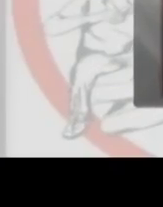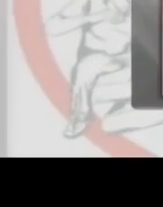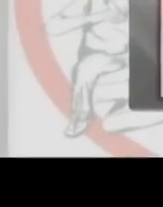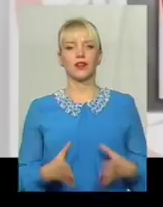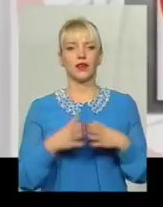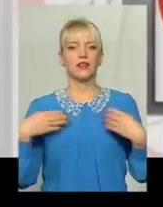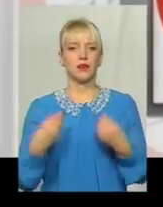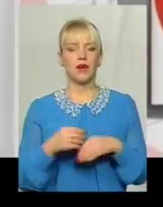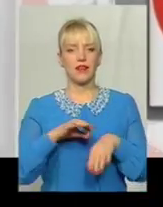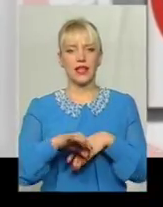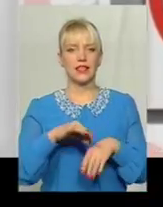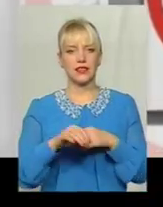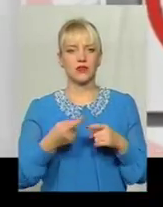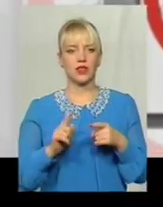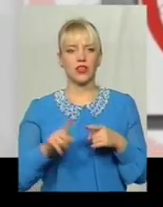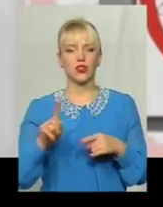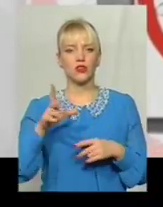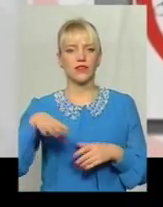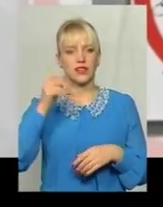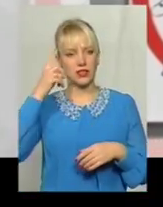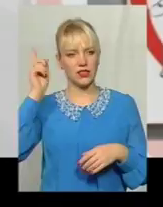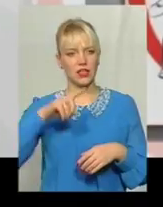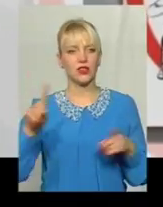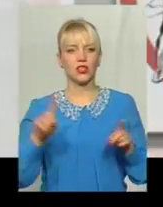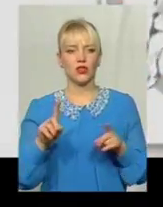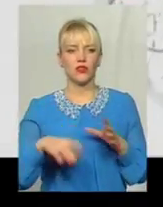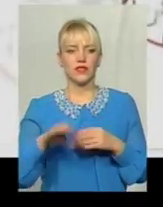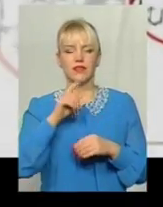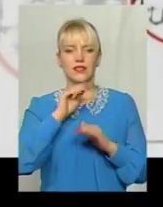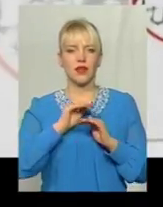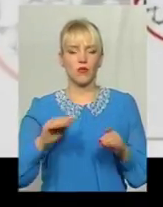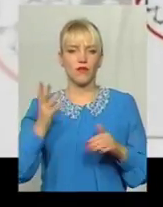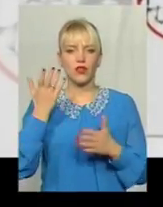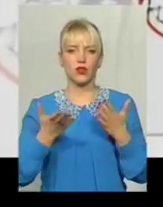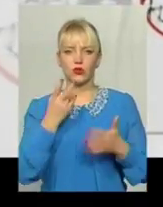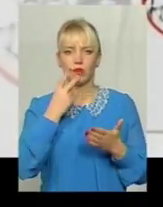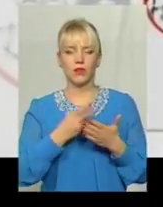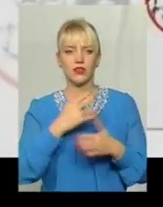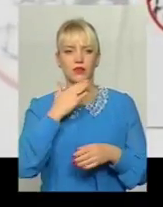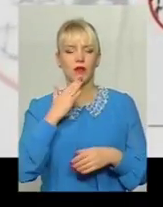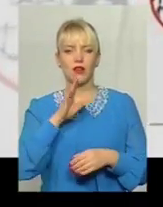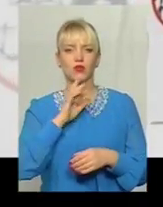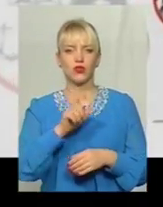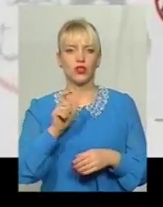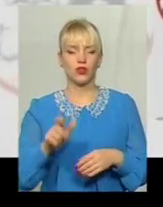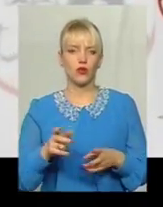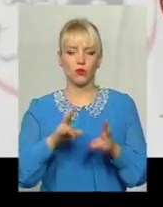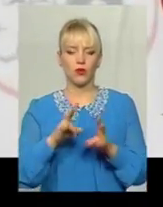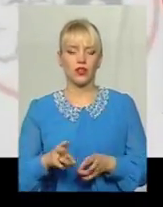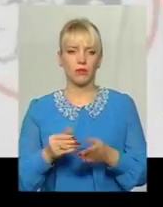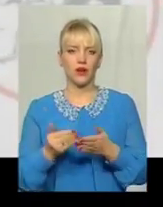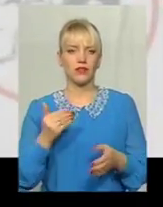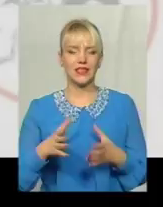Сімейне насильство – це те, про що всі знають і те, що замовчують, якщо бачать Багато жінок потерпають від